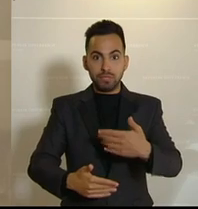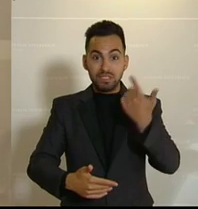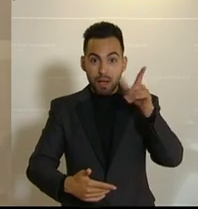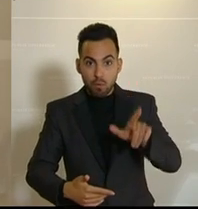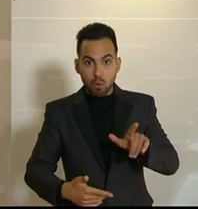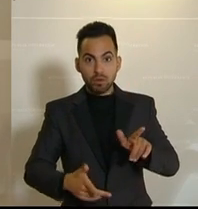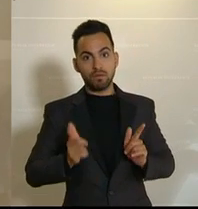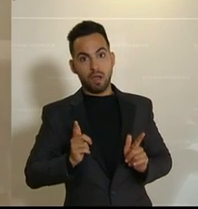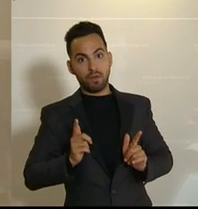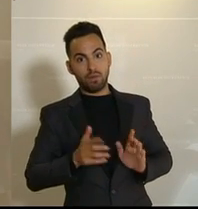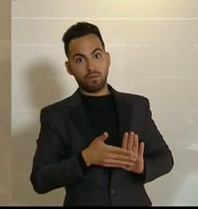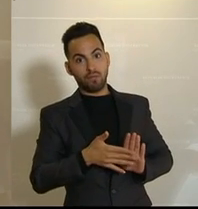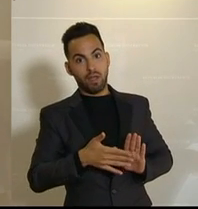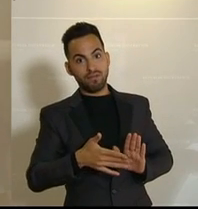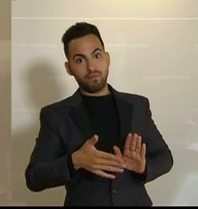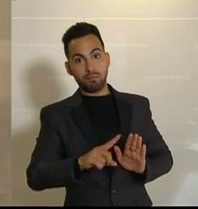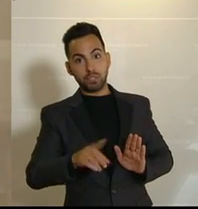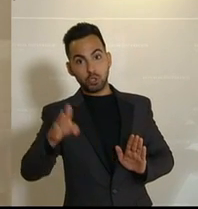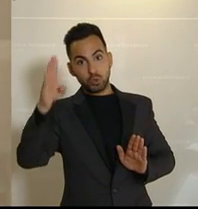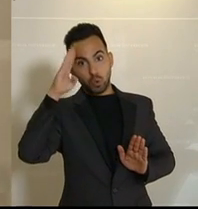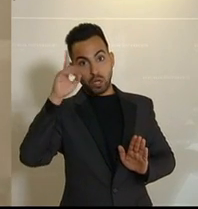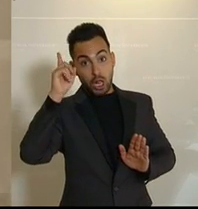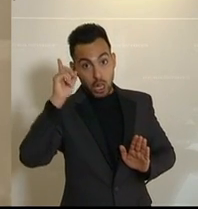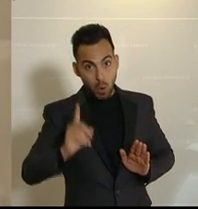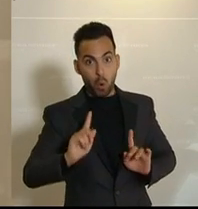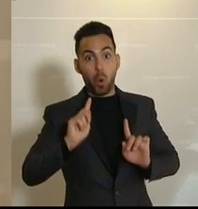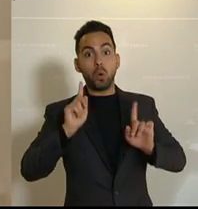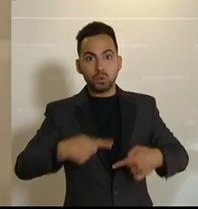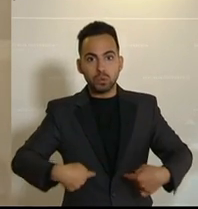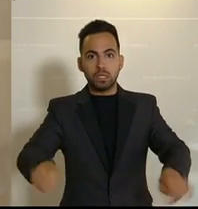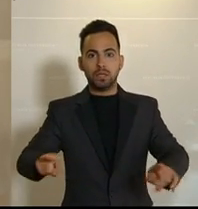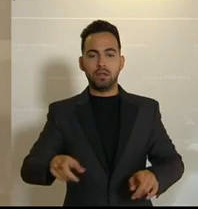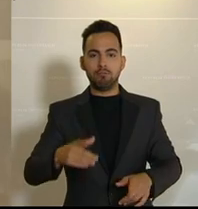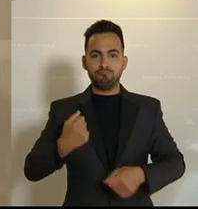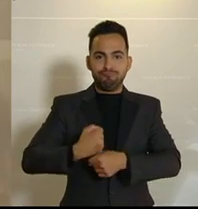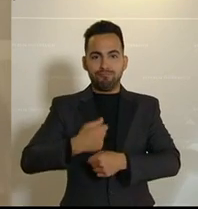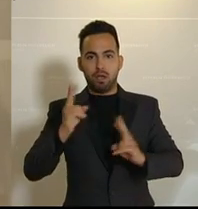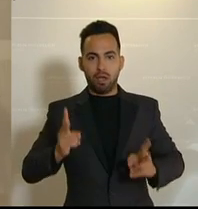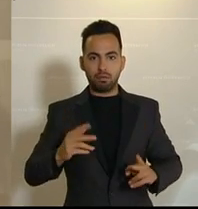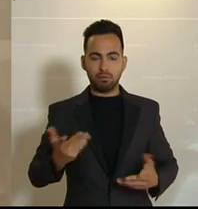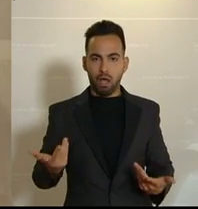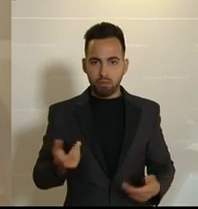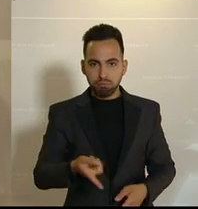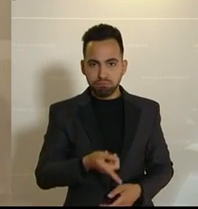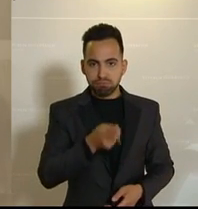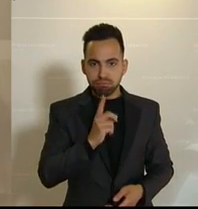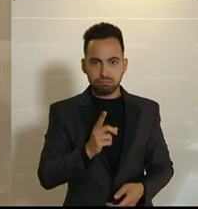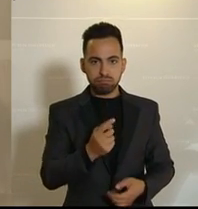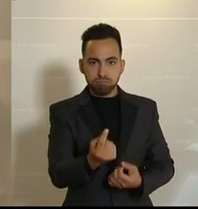gedauert, bis die ersten Soldaten zum Einsatz ausrücken konnten und da auch in einer nur sehr